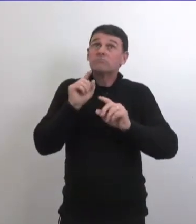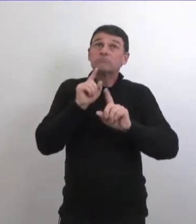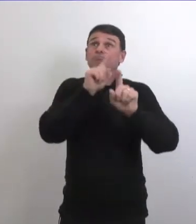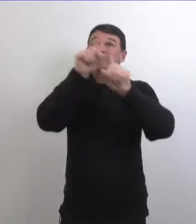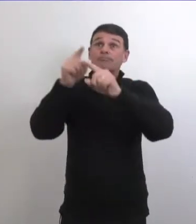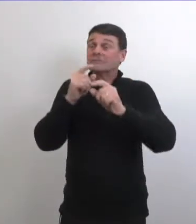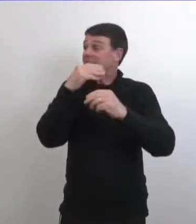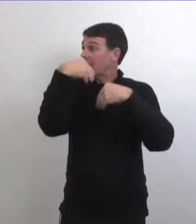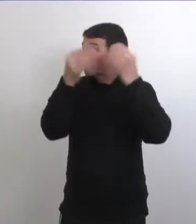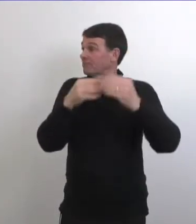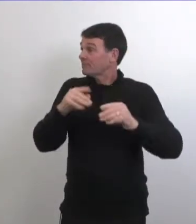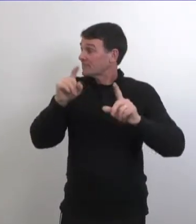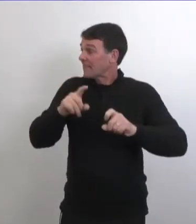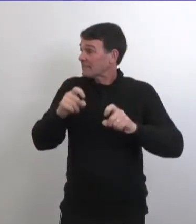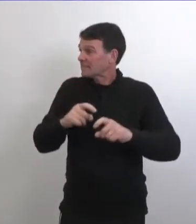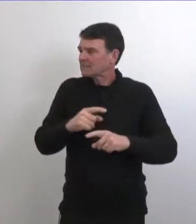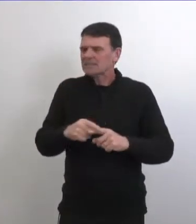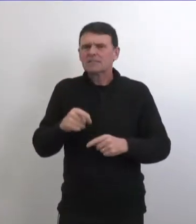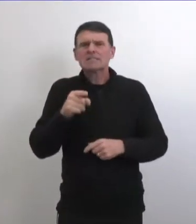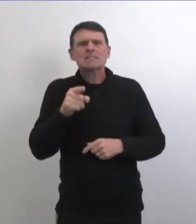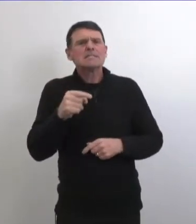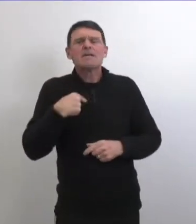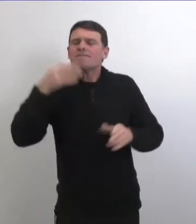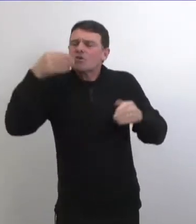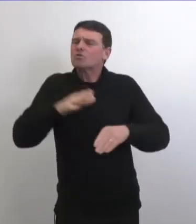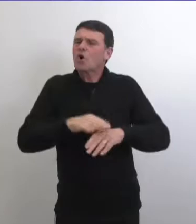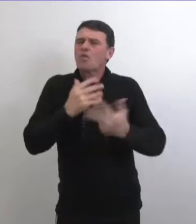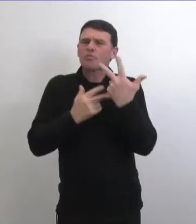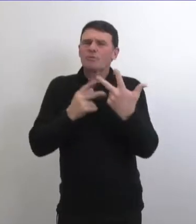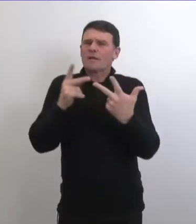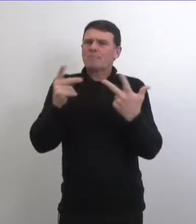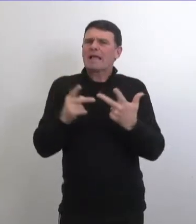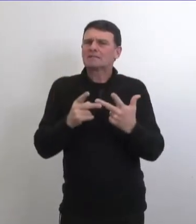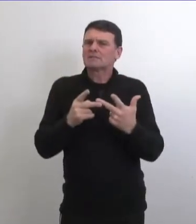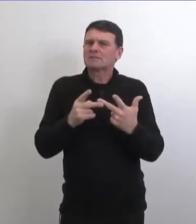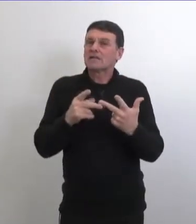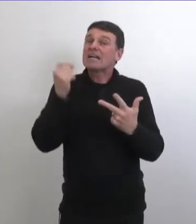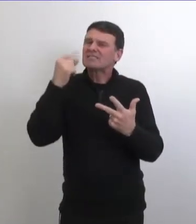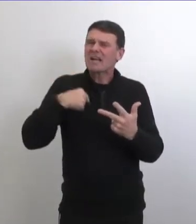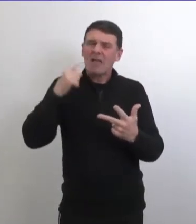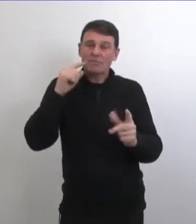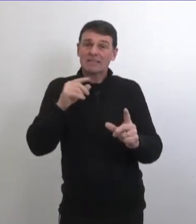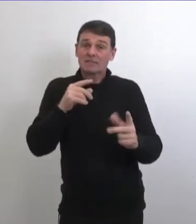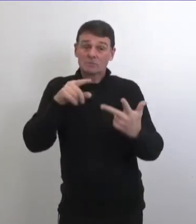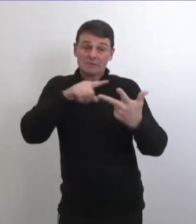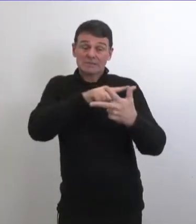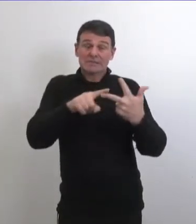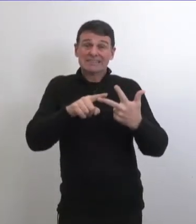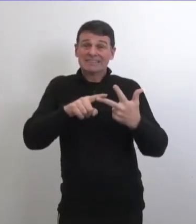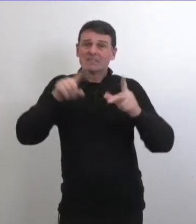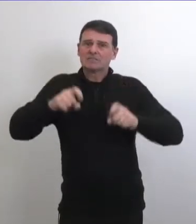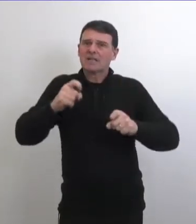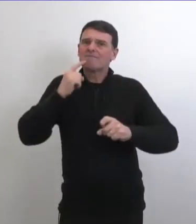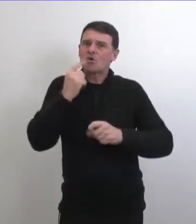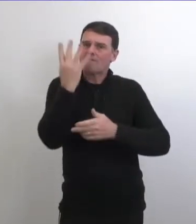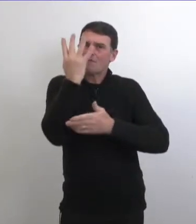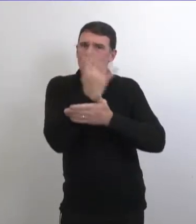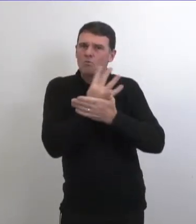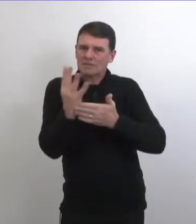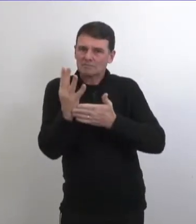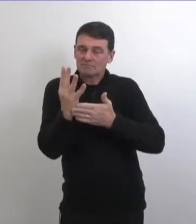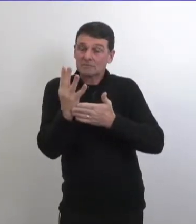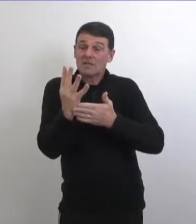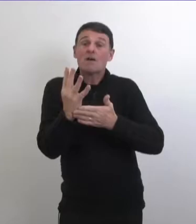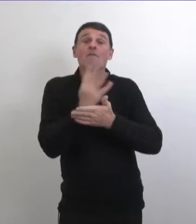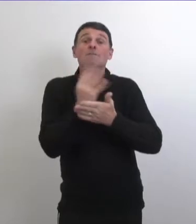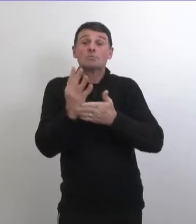alors d'abord on va faire le projet pilote et je crois que ces quatre semaines ensuite on